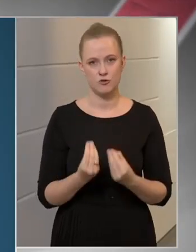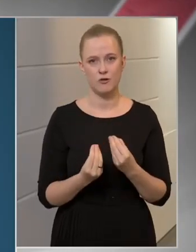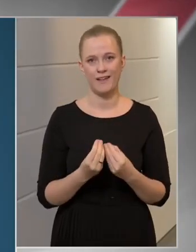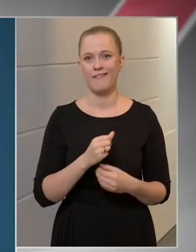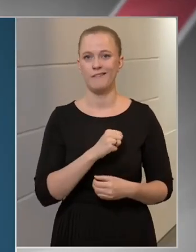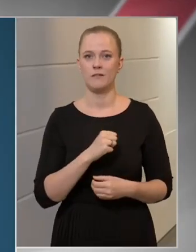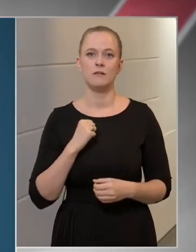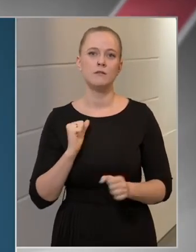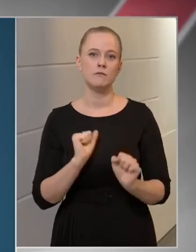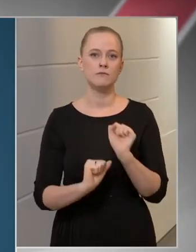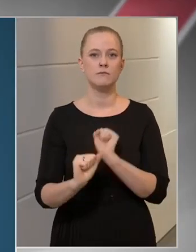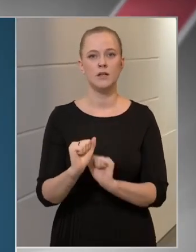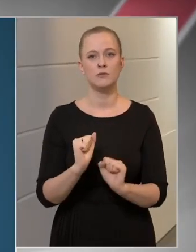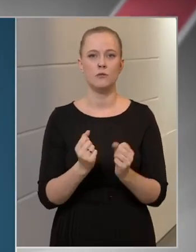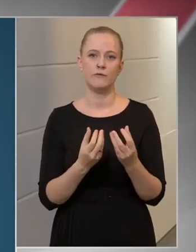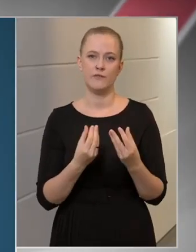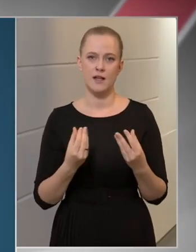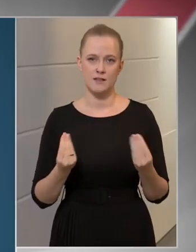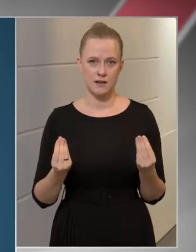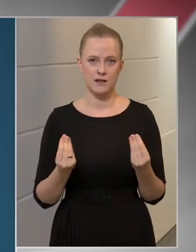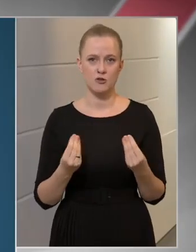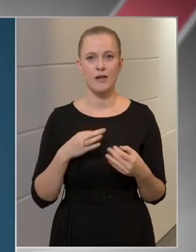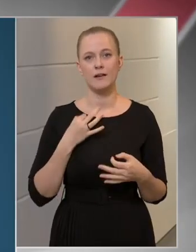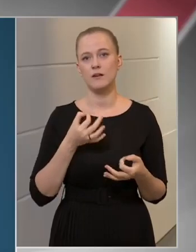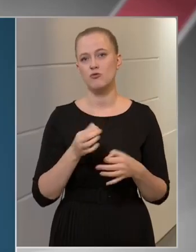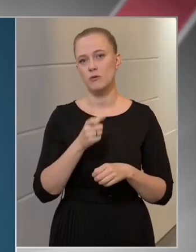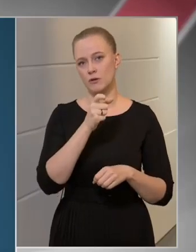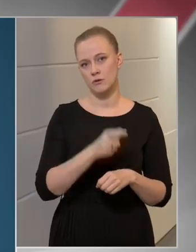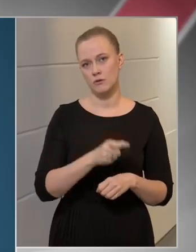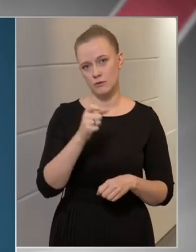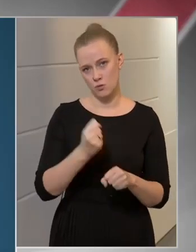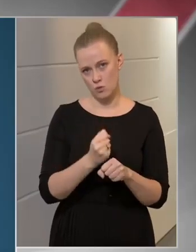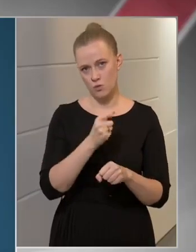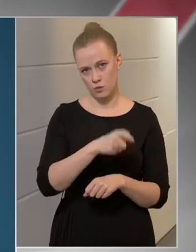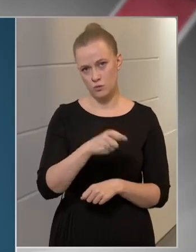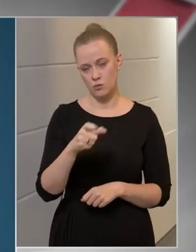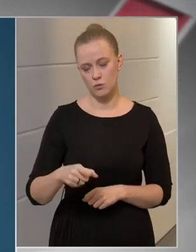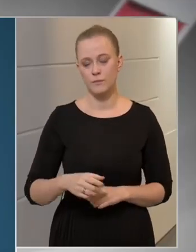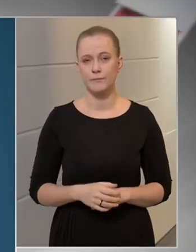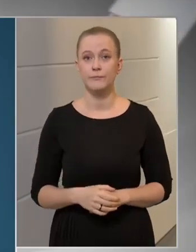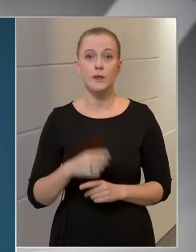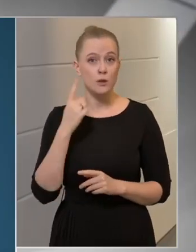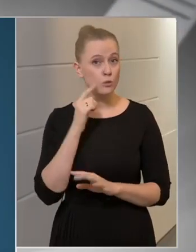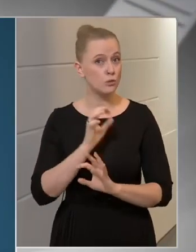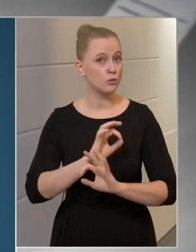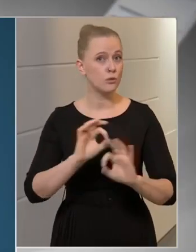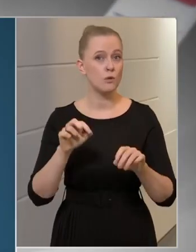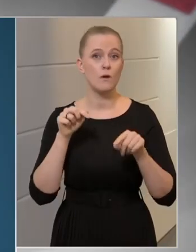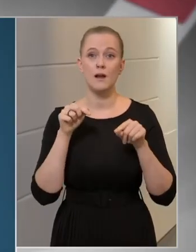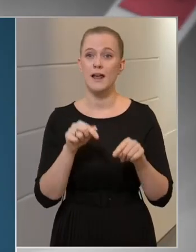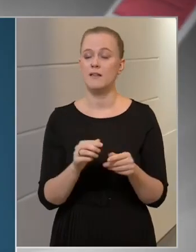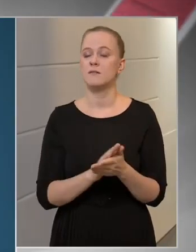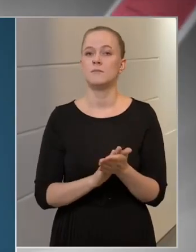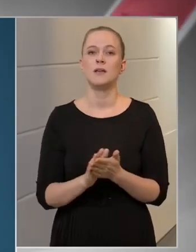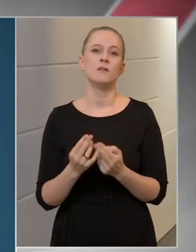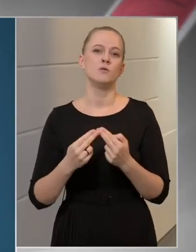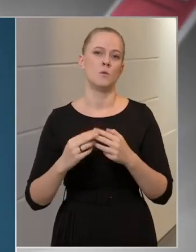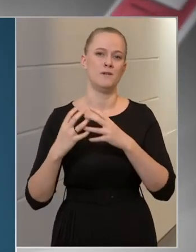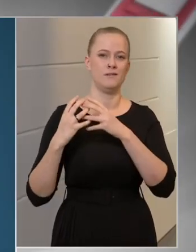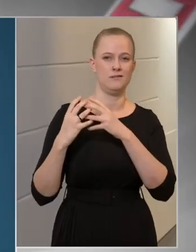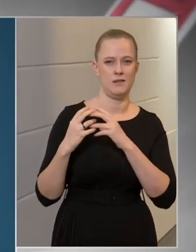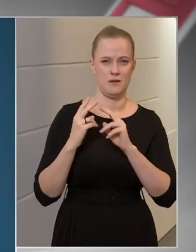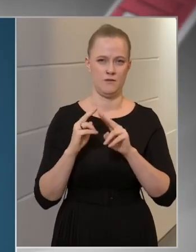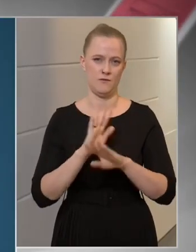egyéni védőfelszerelést az egészségügyi dolgozók, és tudjuk nagyon jól, hogy ez milyen több lett terhelést